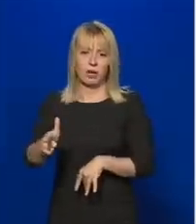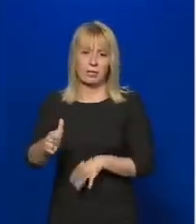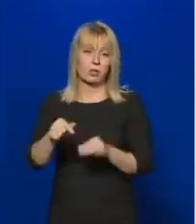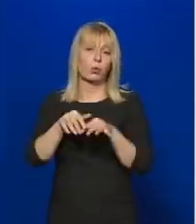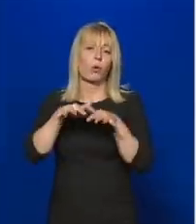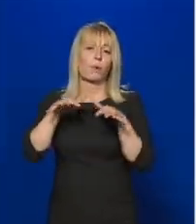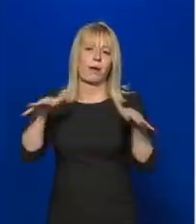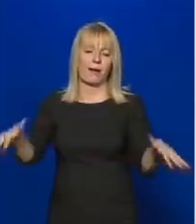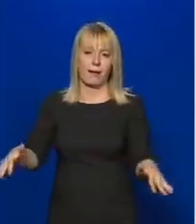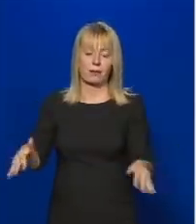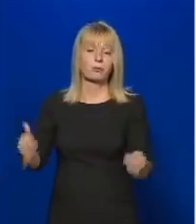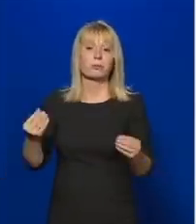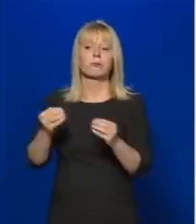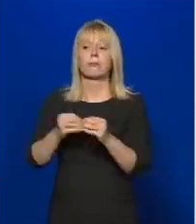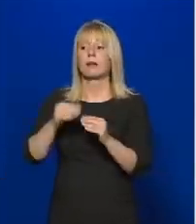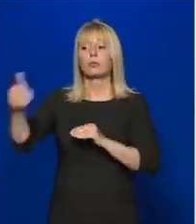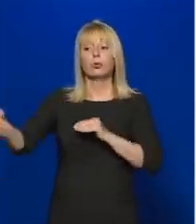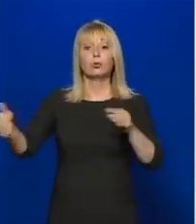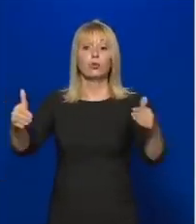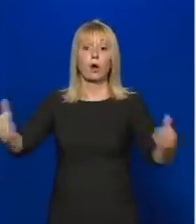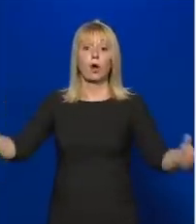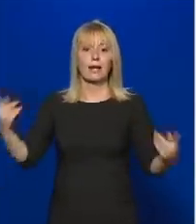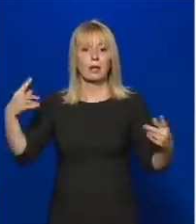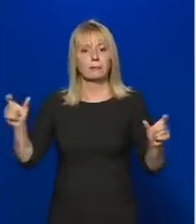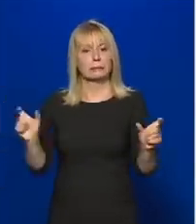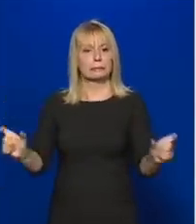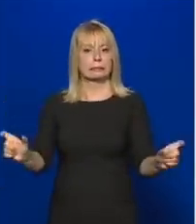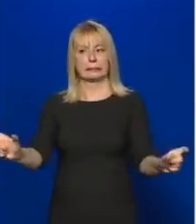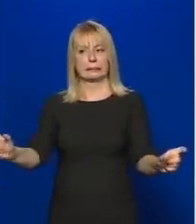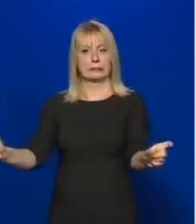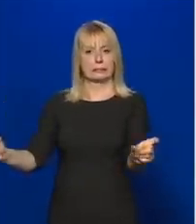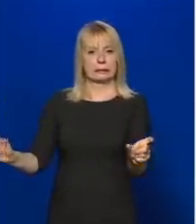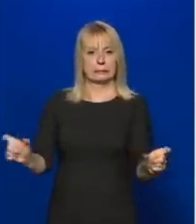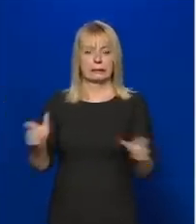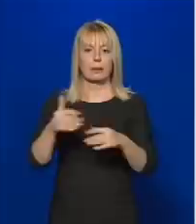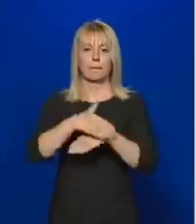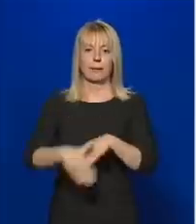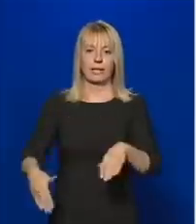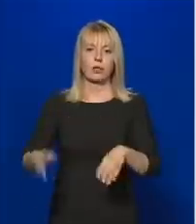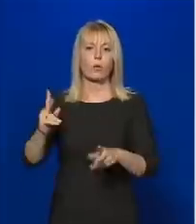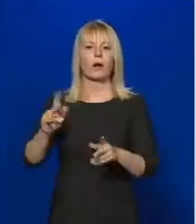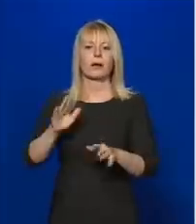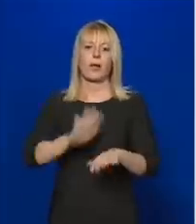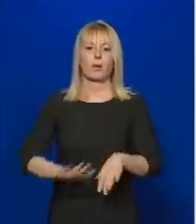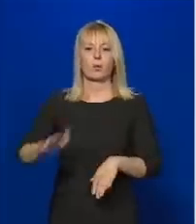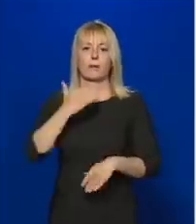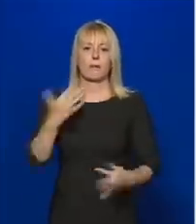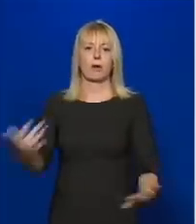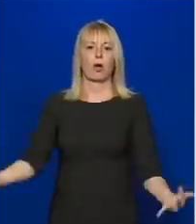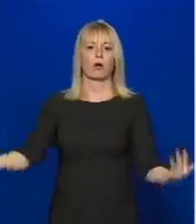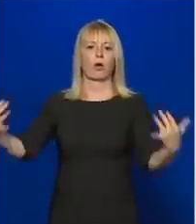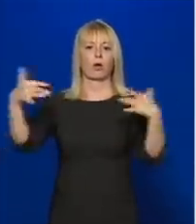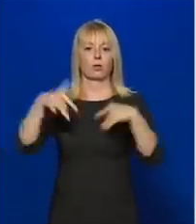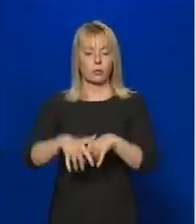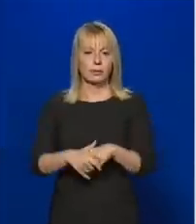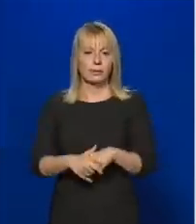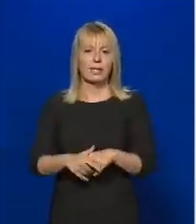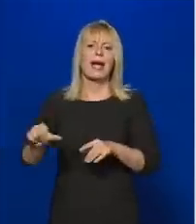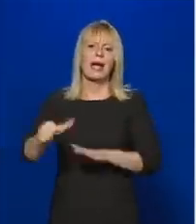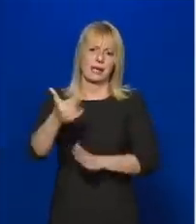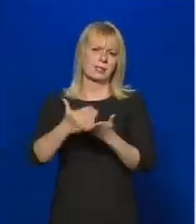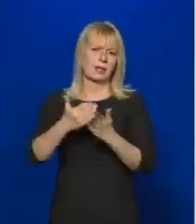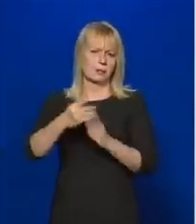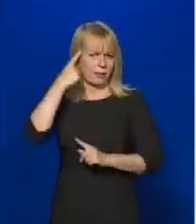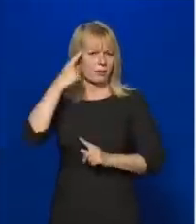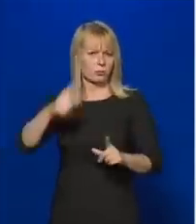csak és kizárólag a külső határvédelem az, ami visszatartja azokat a milliókat, aki Európába akarnak jönni, attól, elinduljanak. Egyszer ezt már átéltük,